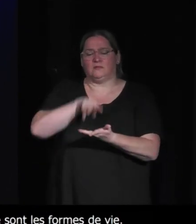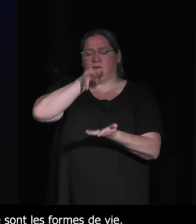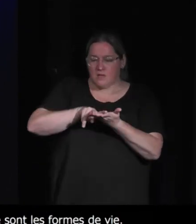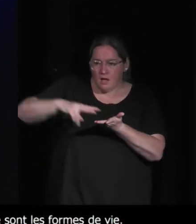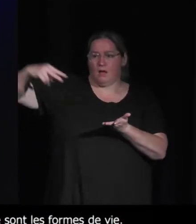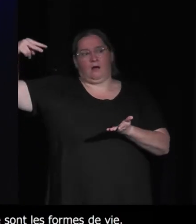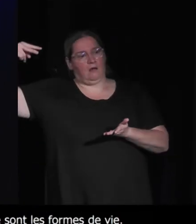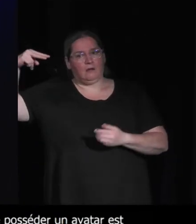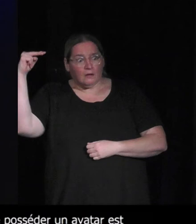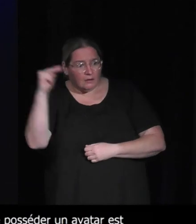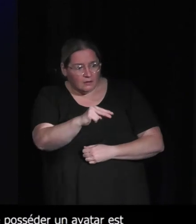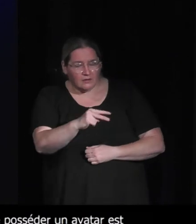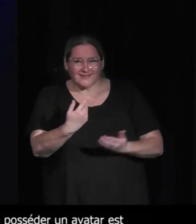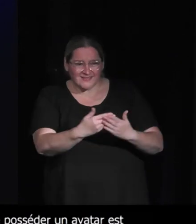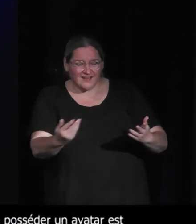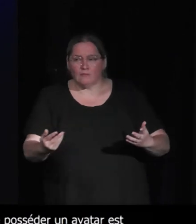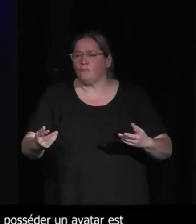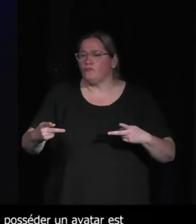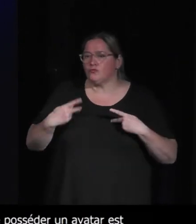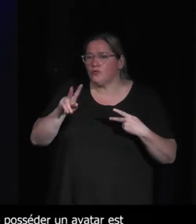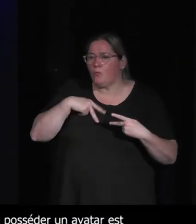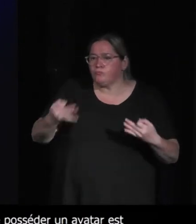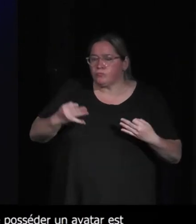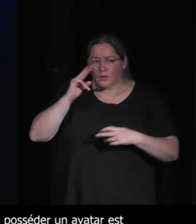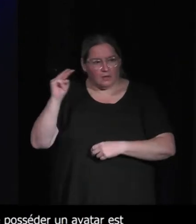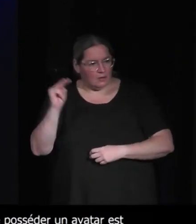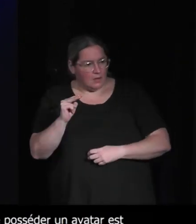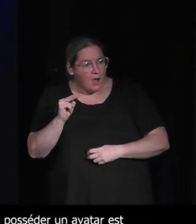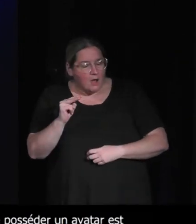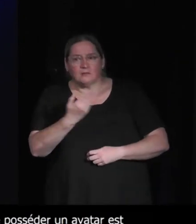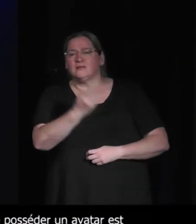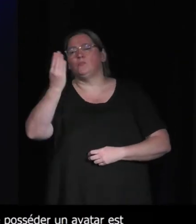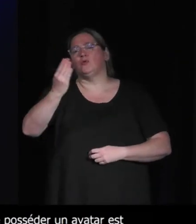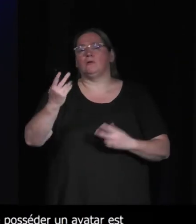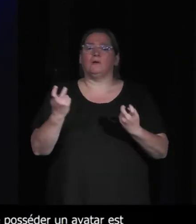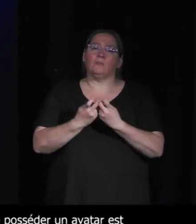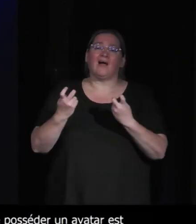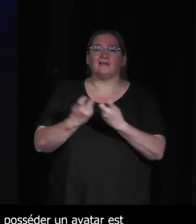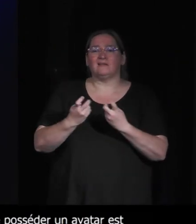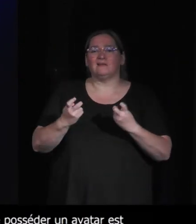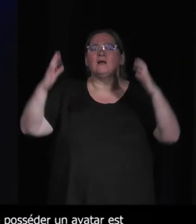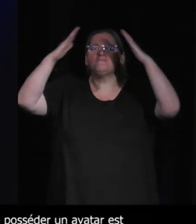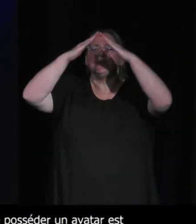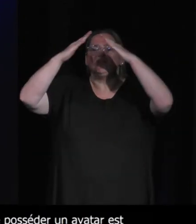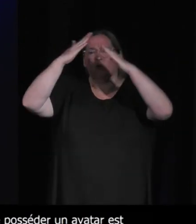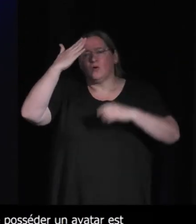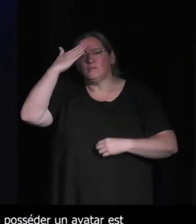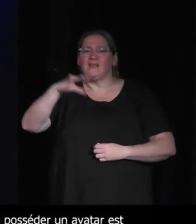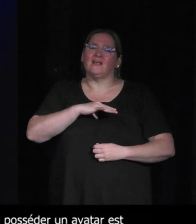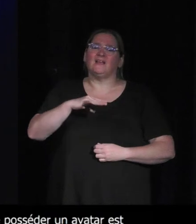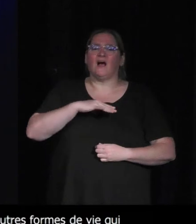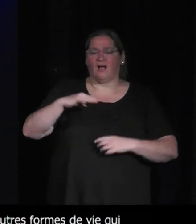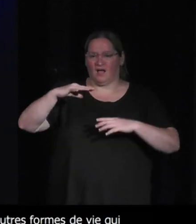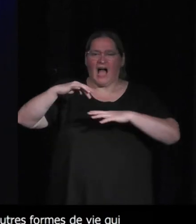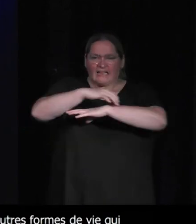vitale d'autres formes de vie qui peuvent avoir besoin de choses qu'on n'aime pas c'est vrai on a tendance à tuer nos araignées chez nous mais peut-être qu'elles nous rendent